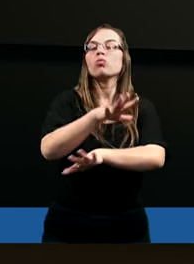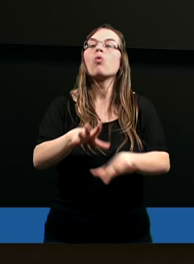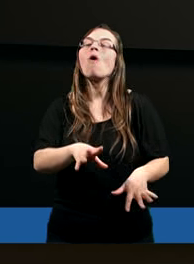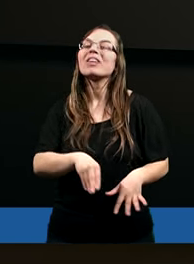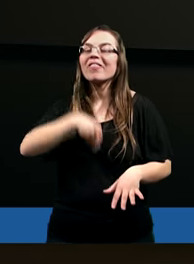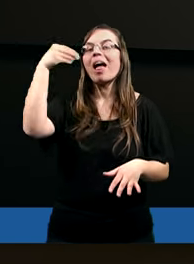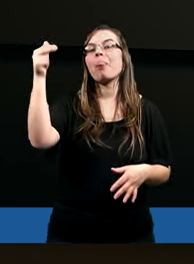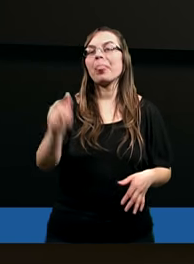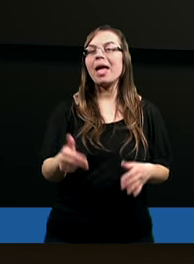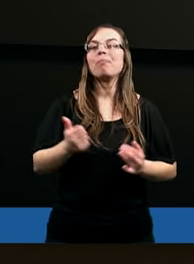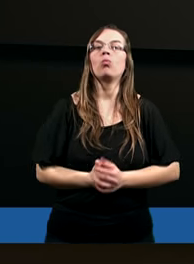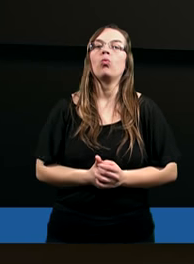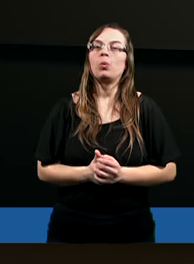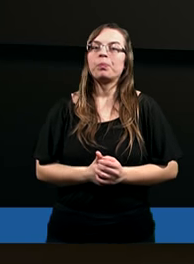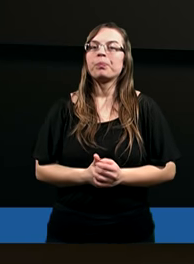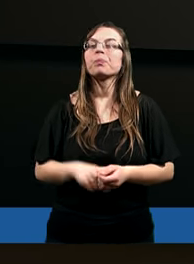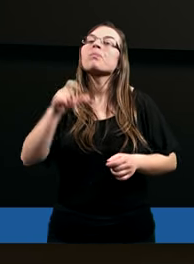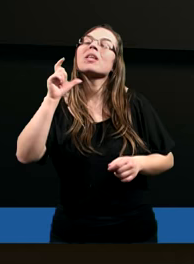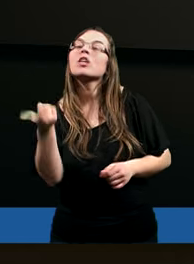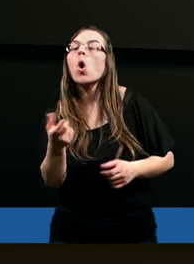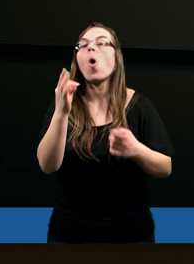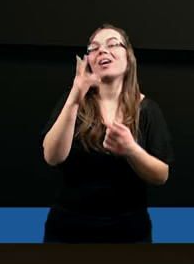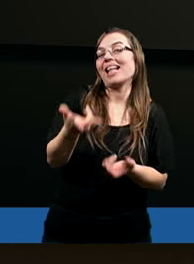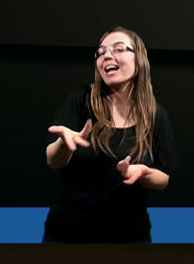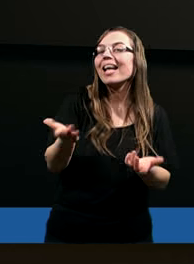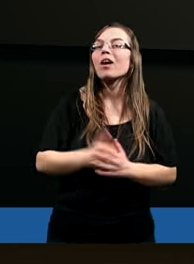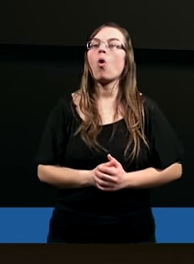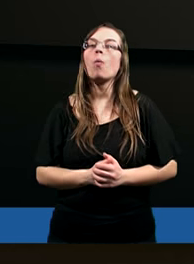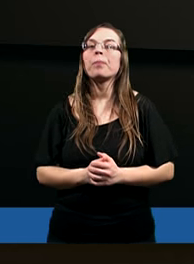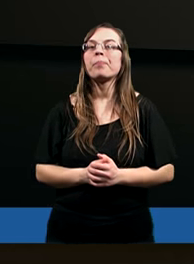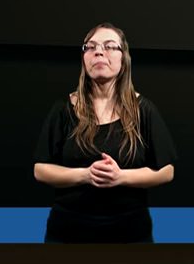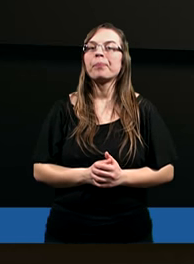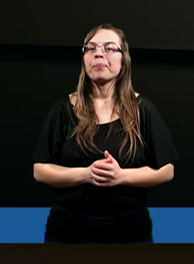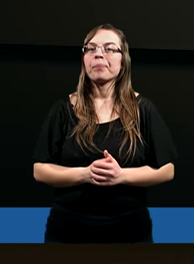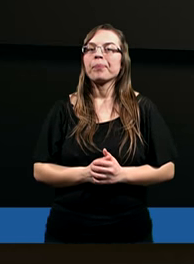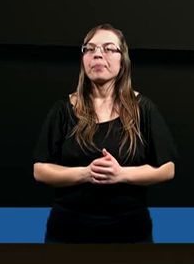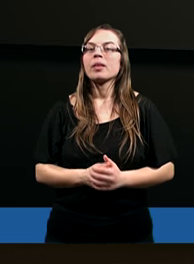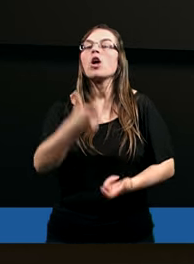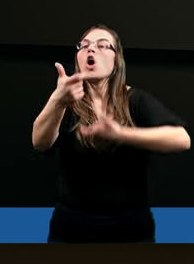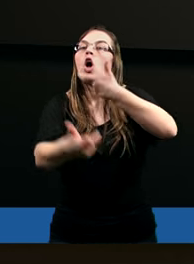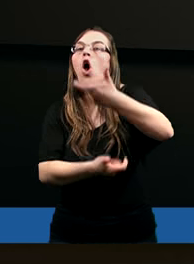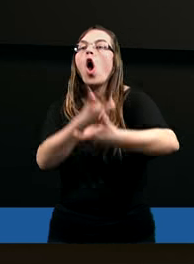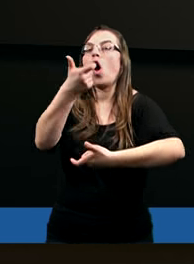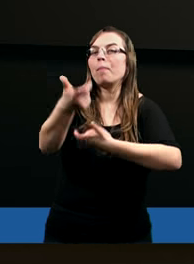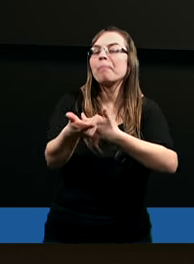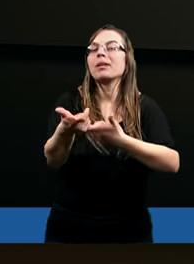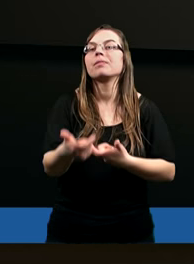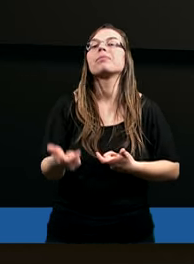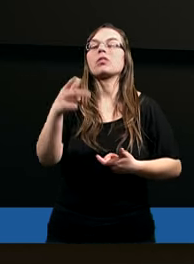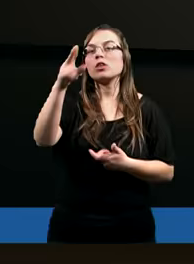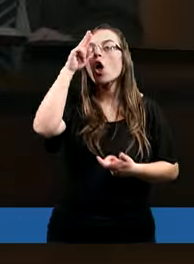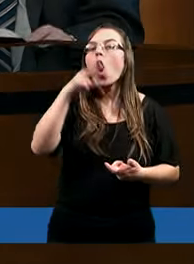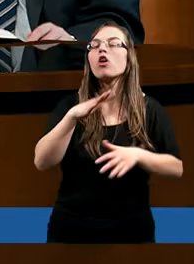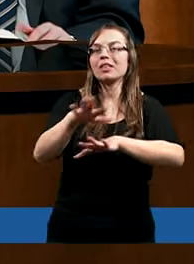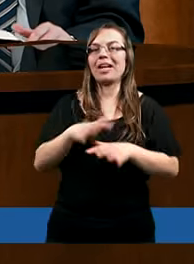Świętemu. Co takiego robi Bóg